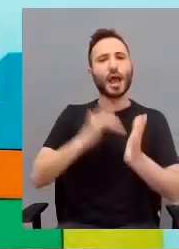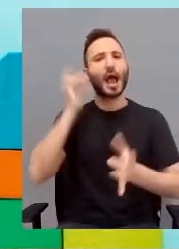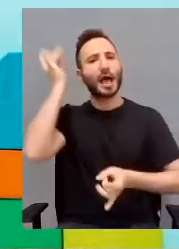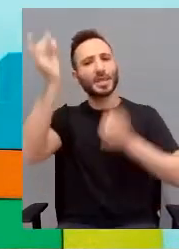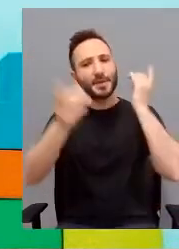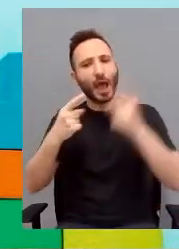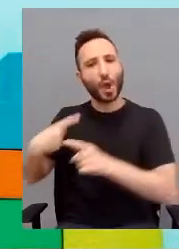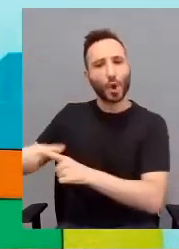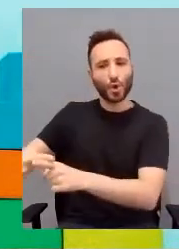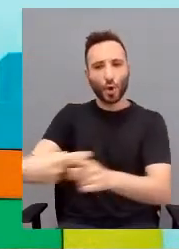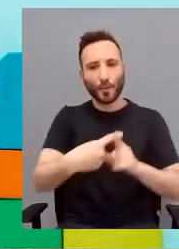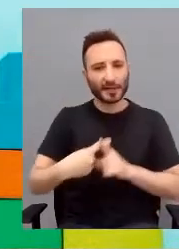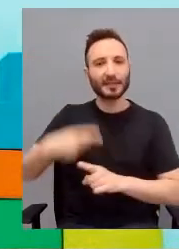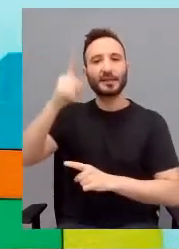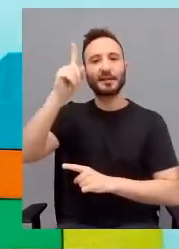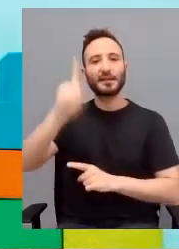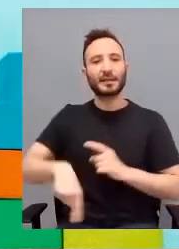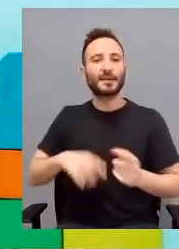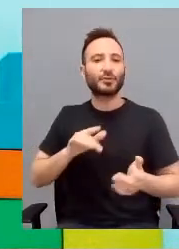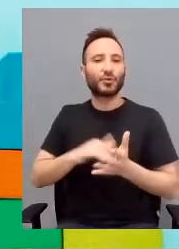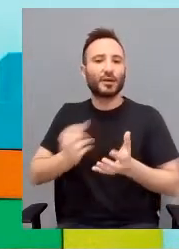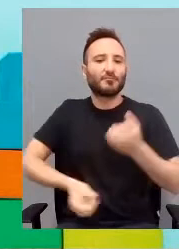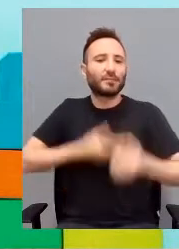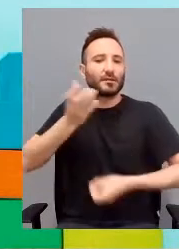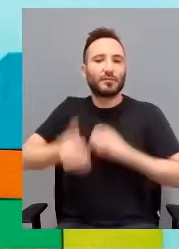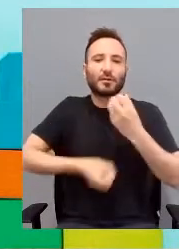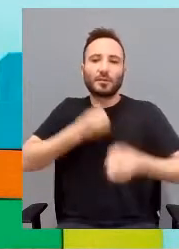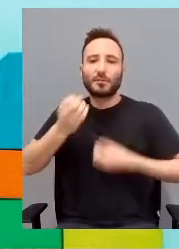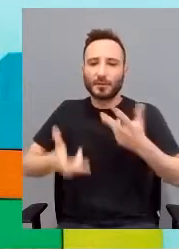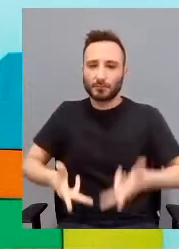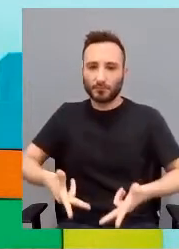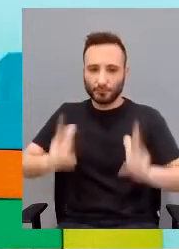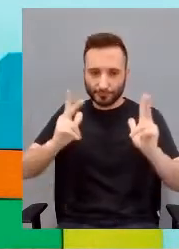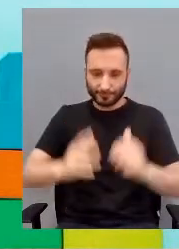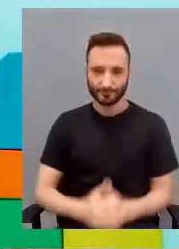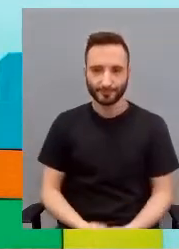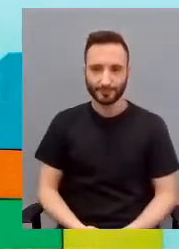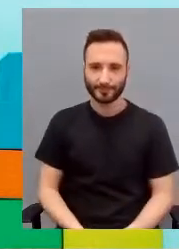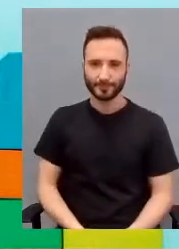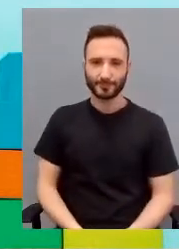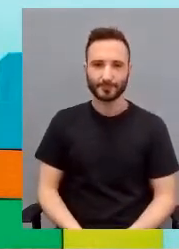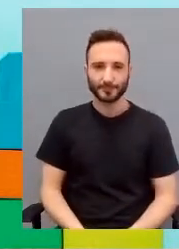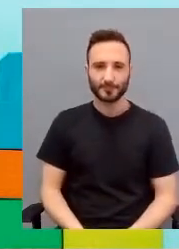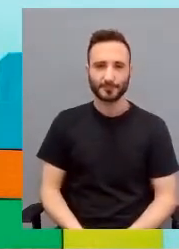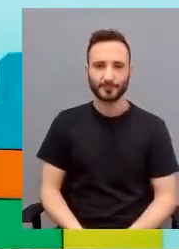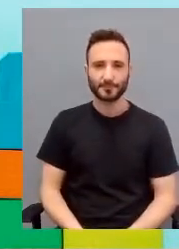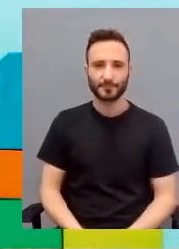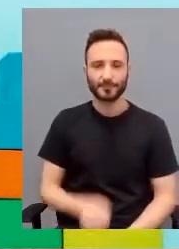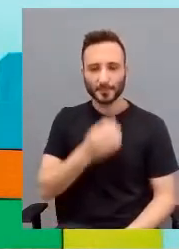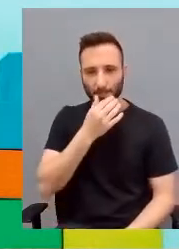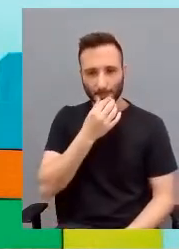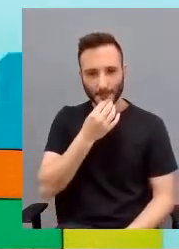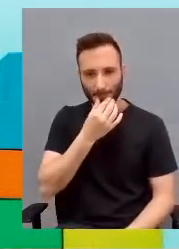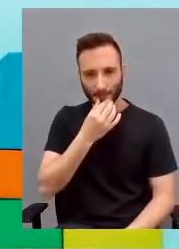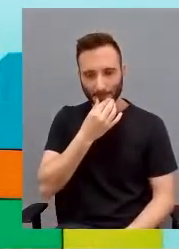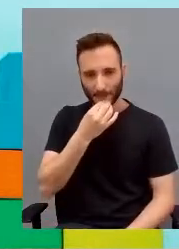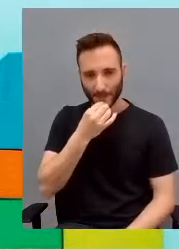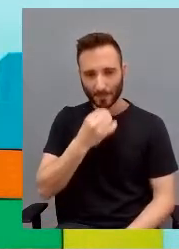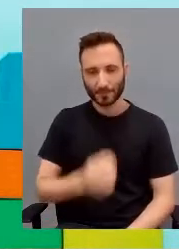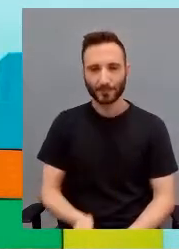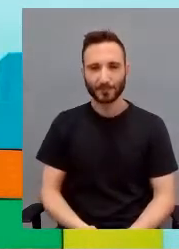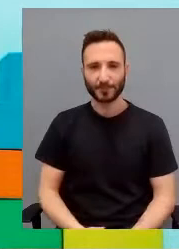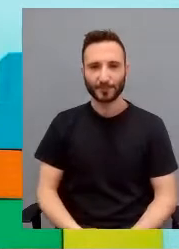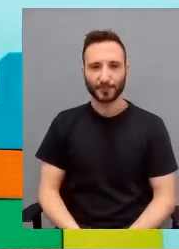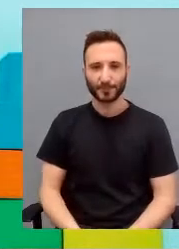puoi riscargare attenzioni ecco ci tengo a sottolineare che attività che noi facciamo e che hanno anche uno